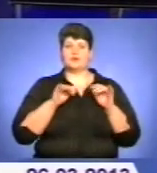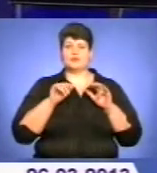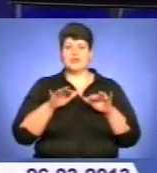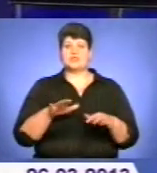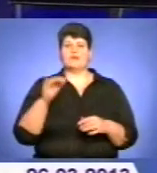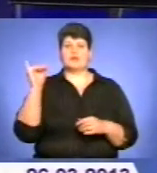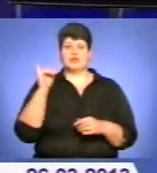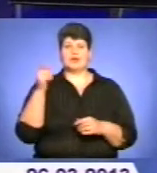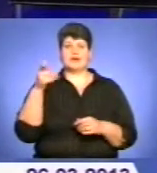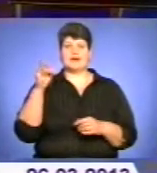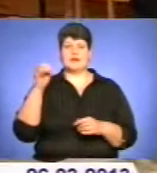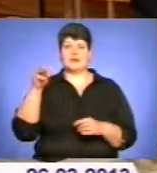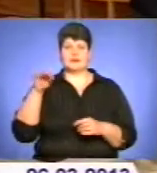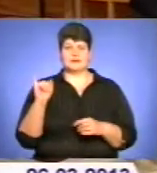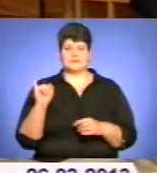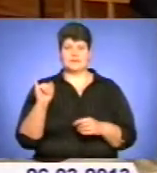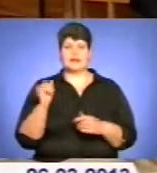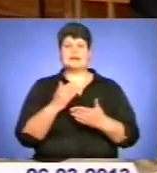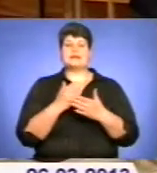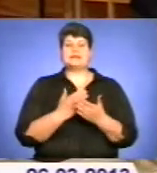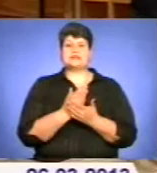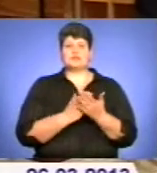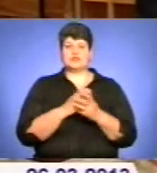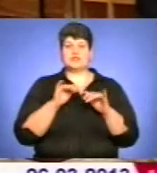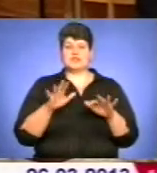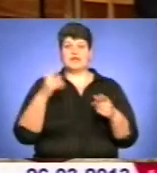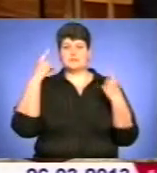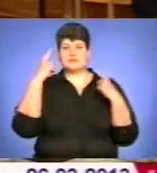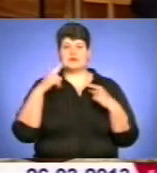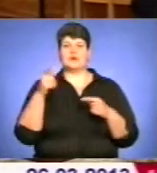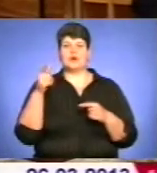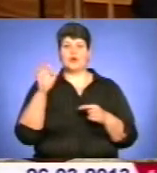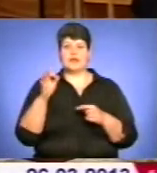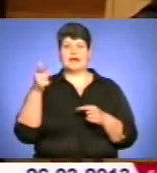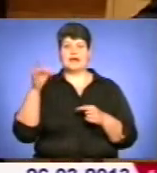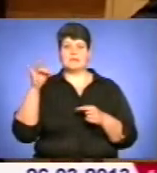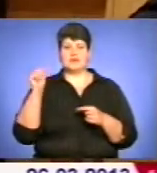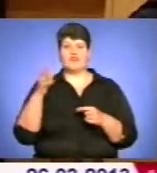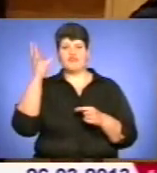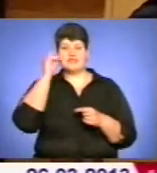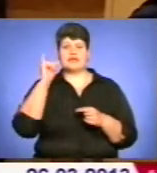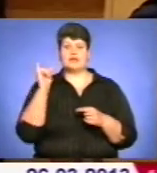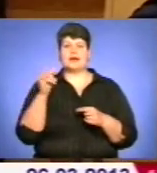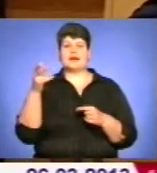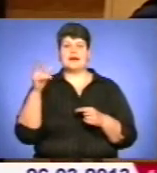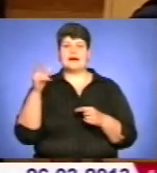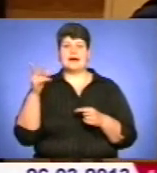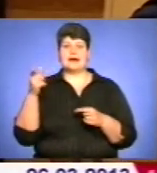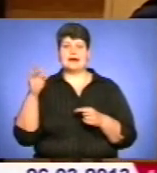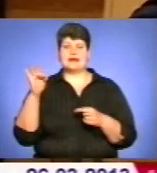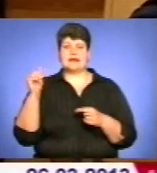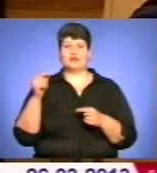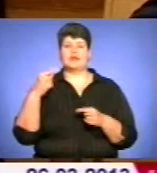Гереті. Заслужений діяч мистецтв України Олег Герман вважає Ігоря Герету лицарем духу. Він